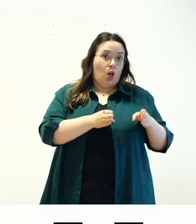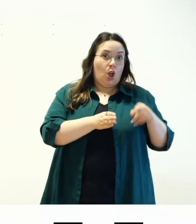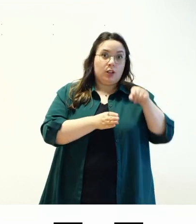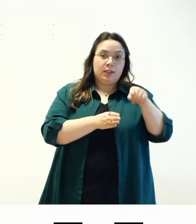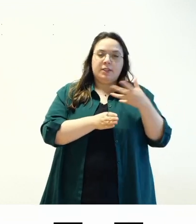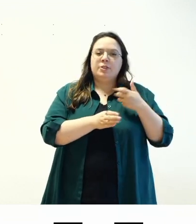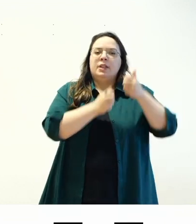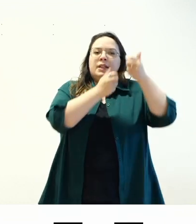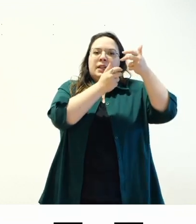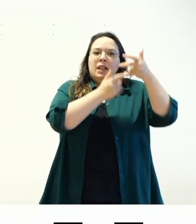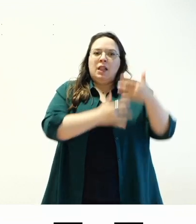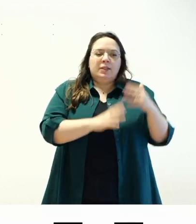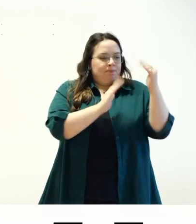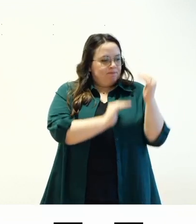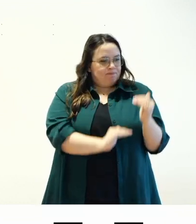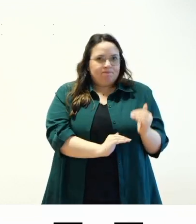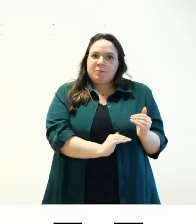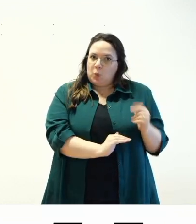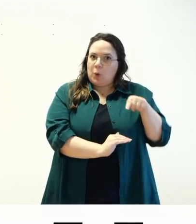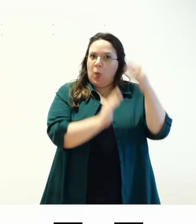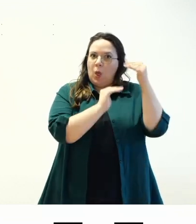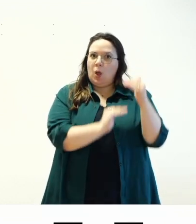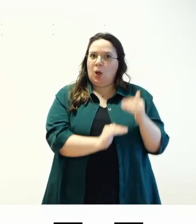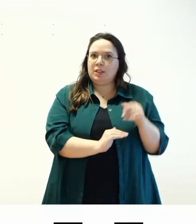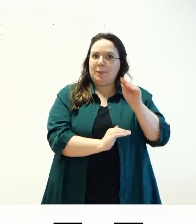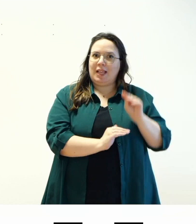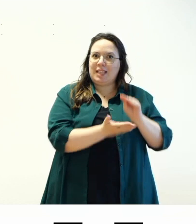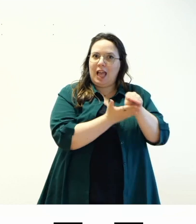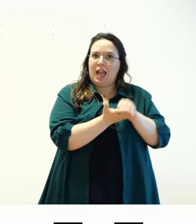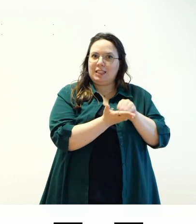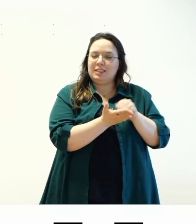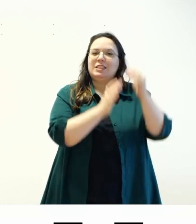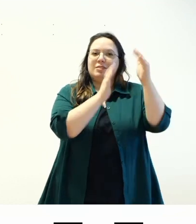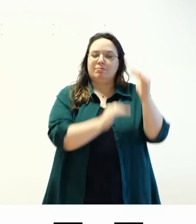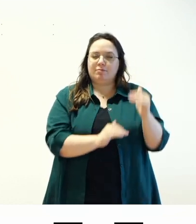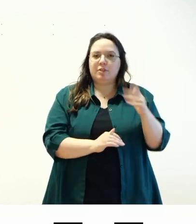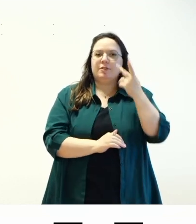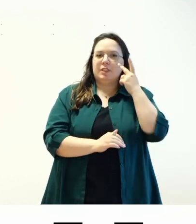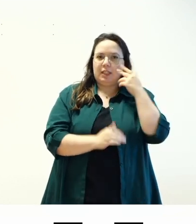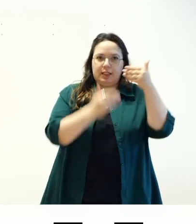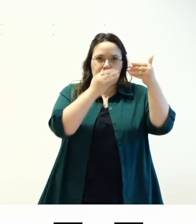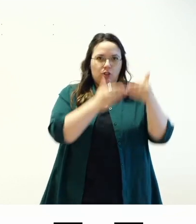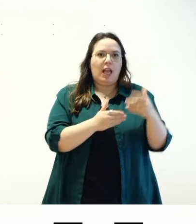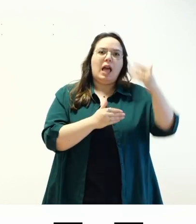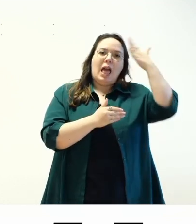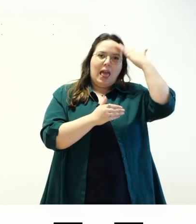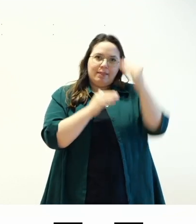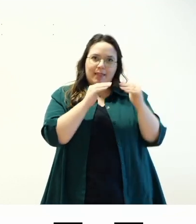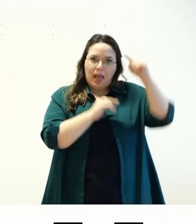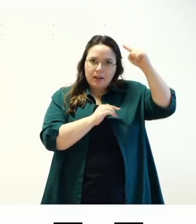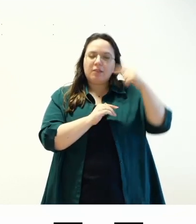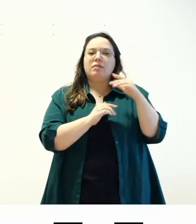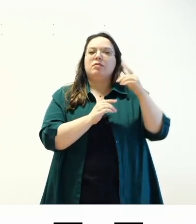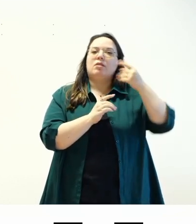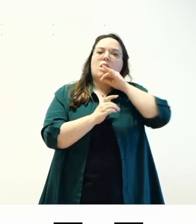elenco con tutti i blocchi che sono presenti e quindi vedete che c'è una parte di template header una serie di gruppi in cui ho un titolo